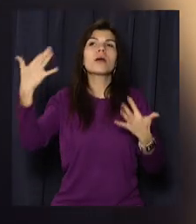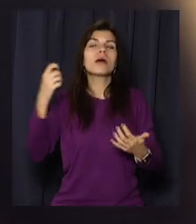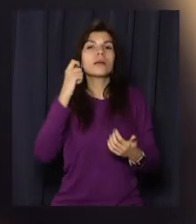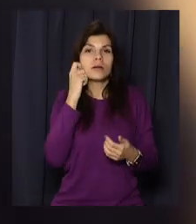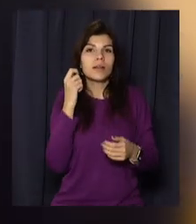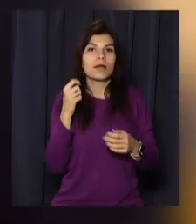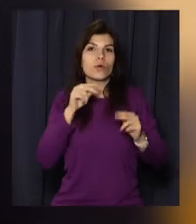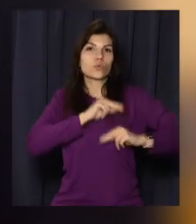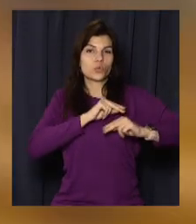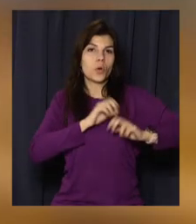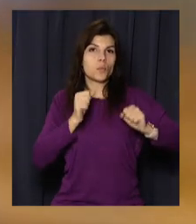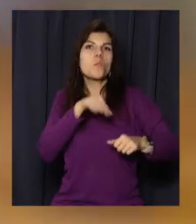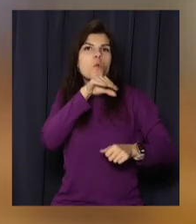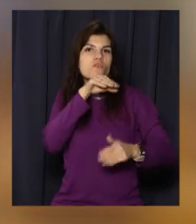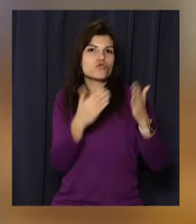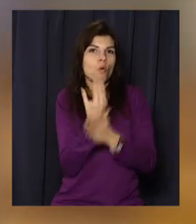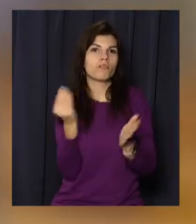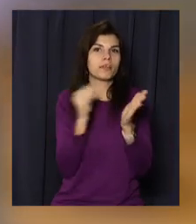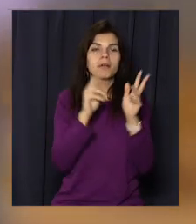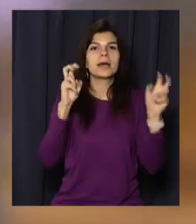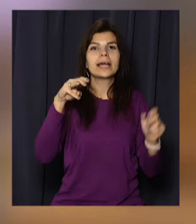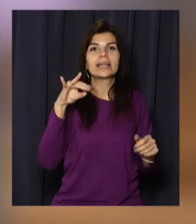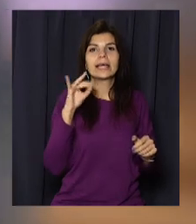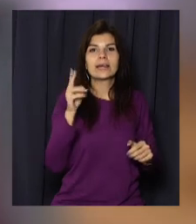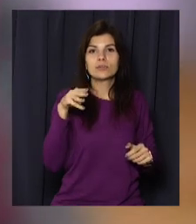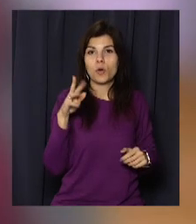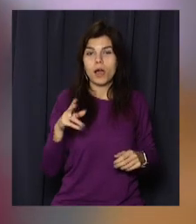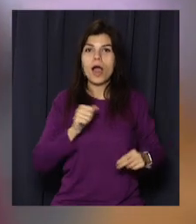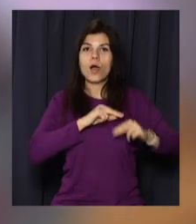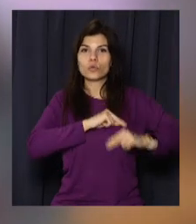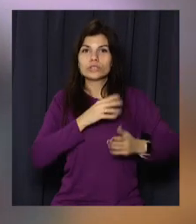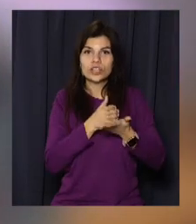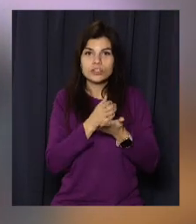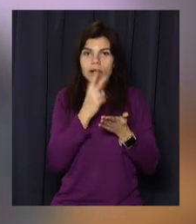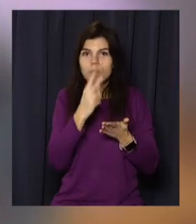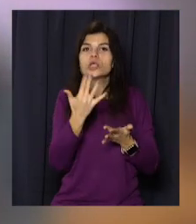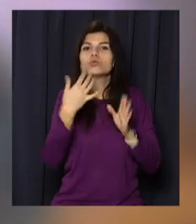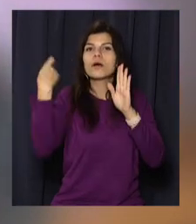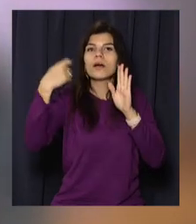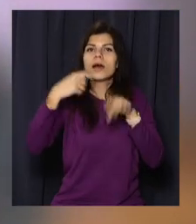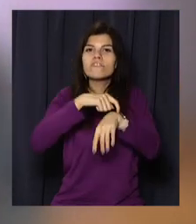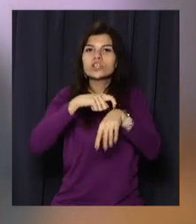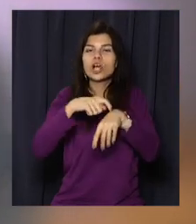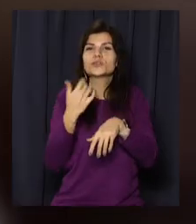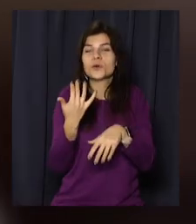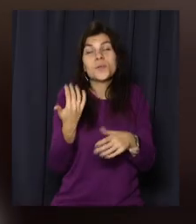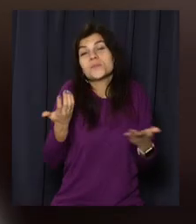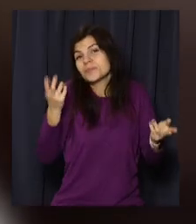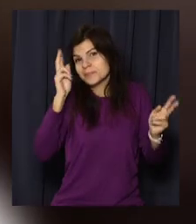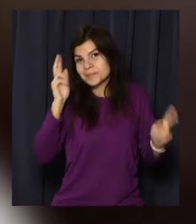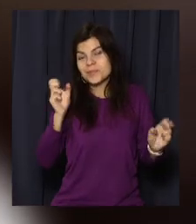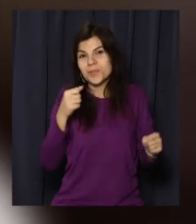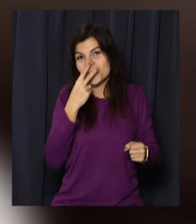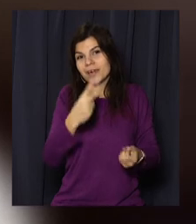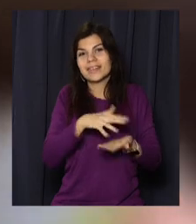ринку праці з'явиться ще одна професія – тік-токер, а трудовий стаж вимірюватиметься годинами знятих відео. Марія Требушенко, Володимир